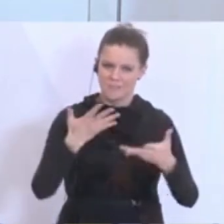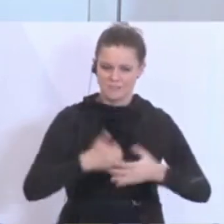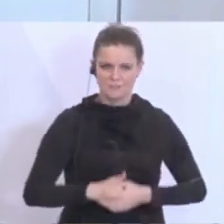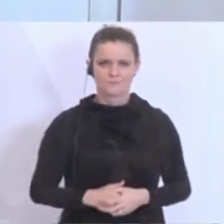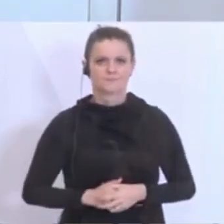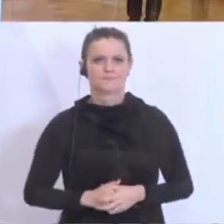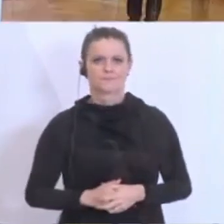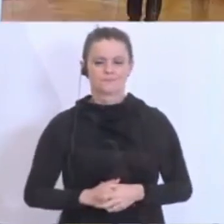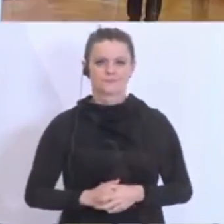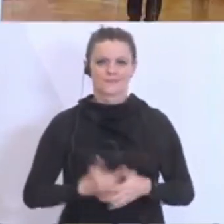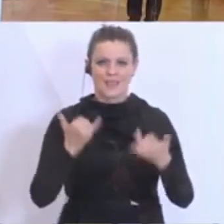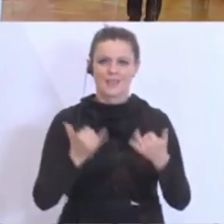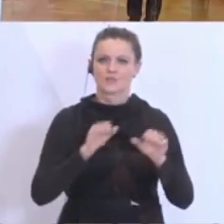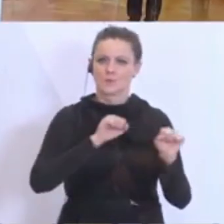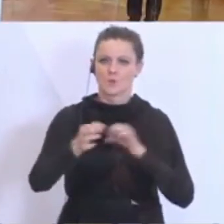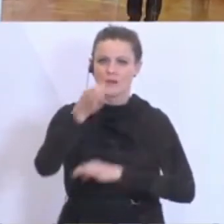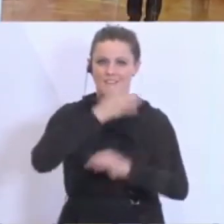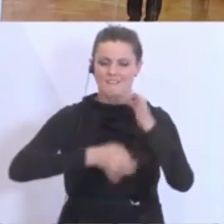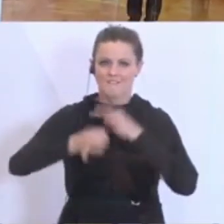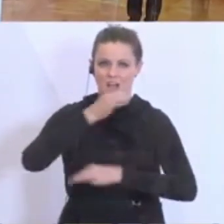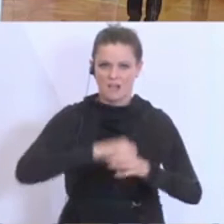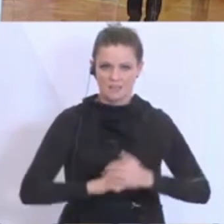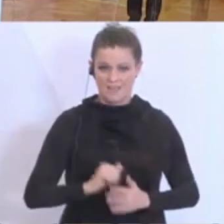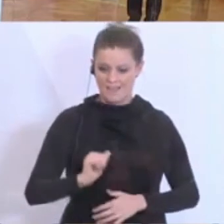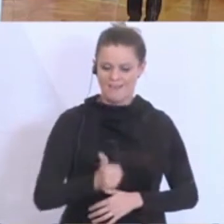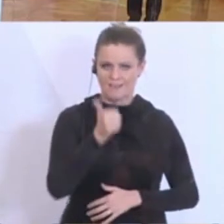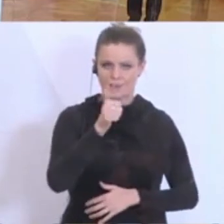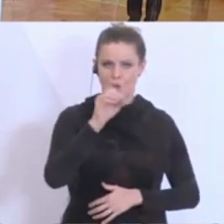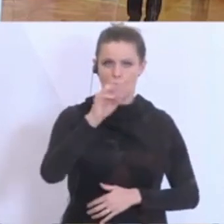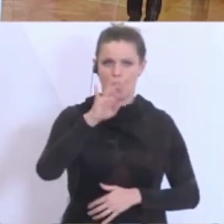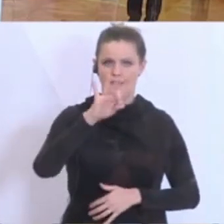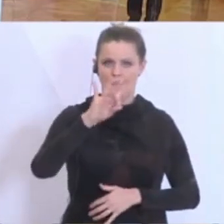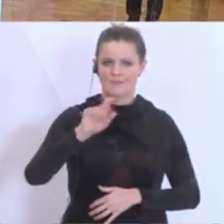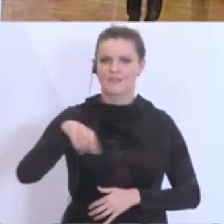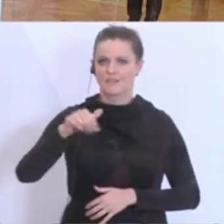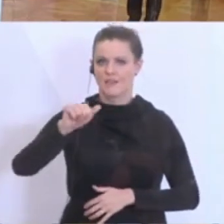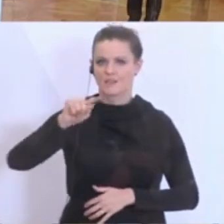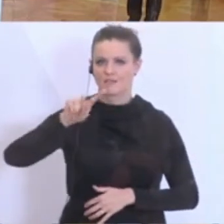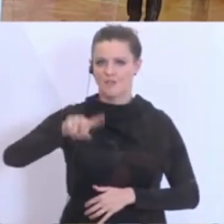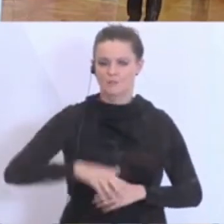Herr Generalschapschef, wir kommen nun zu den Fragen, erst die Frage ORF und dann die ATV, bitteschön.